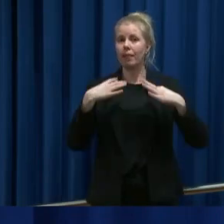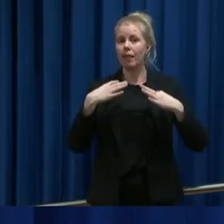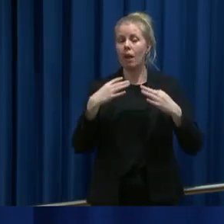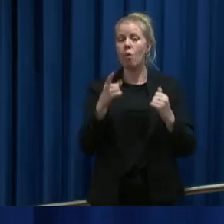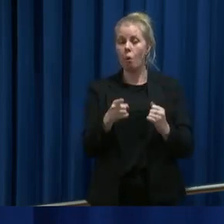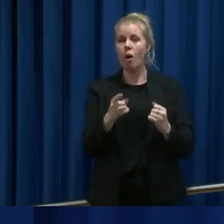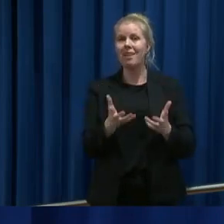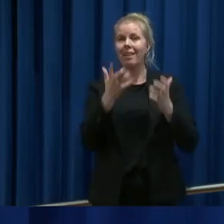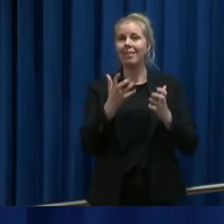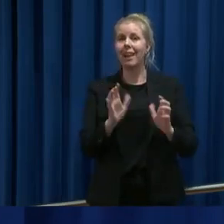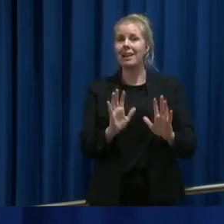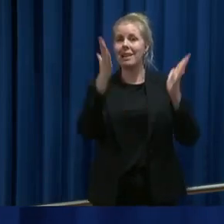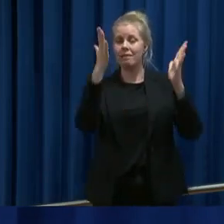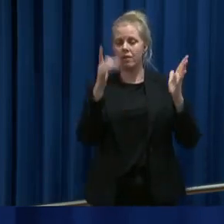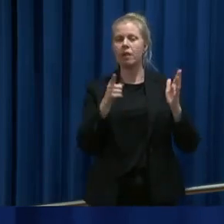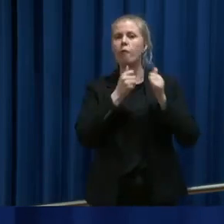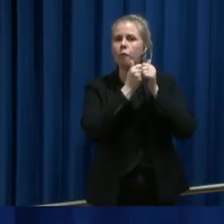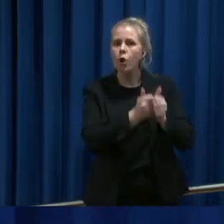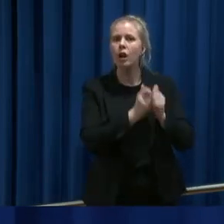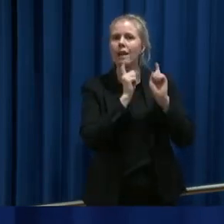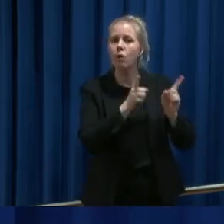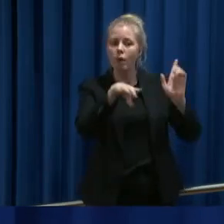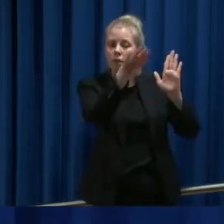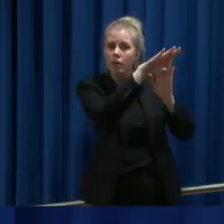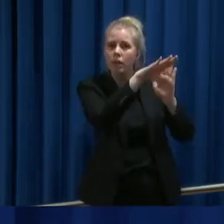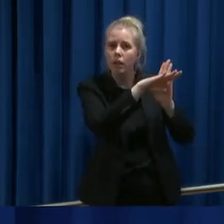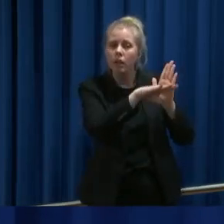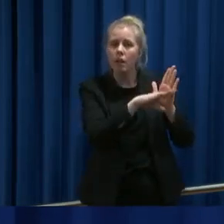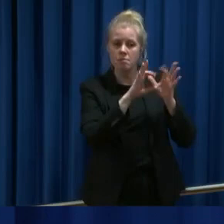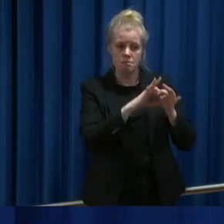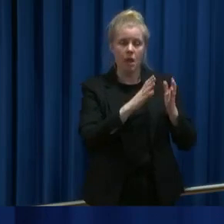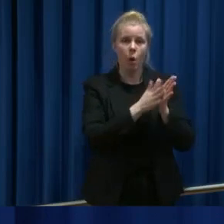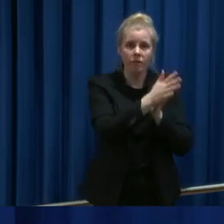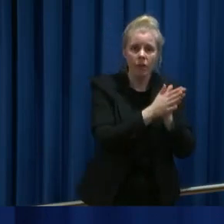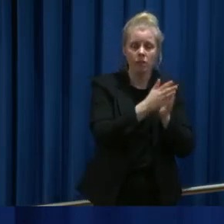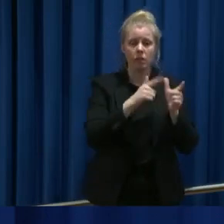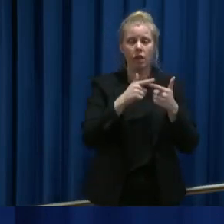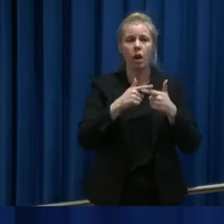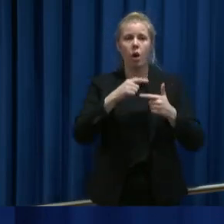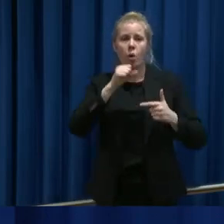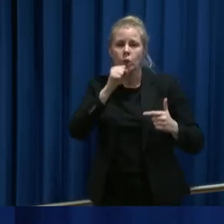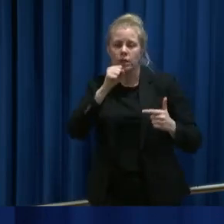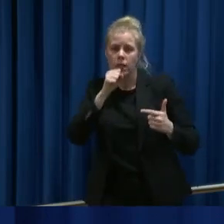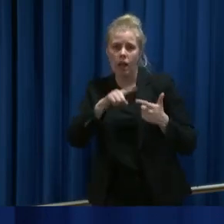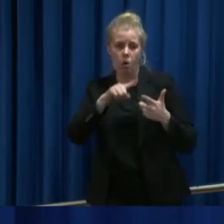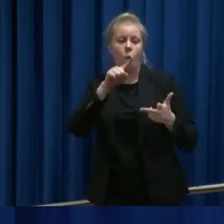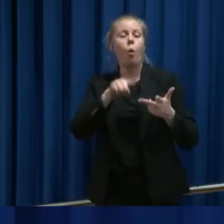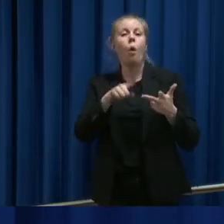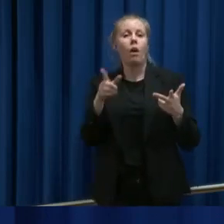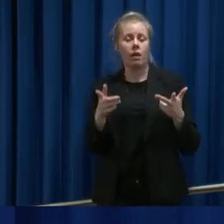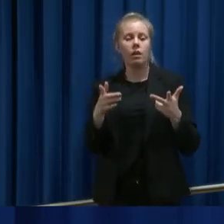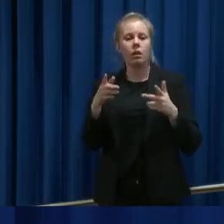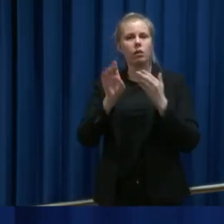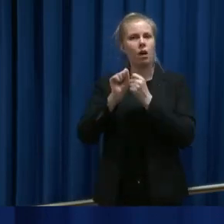er å følge rådene om håndvask, hosting og holde avstand til folk.